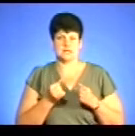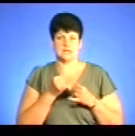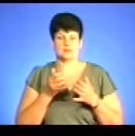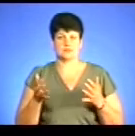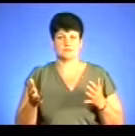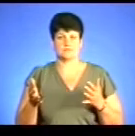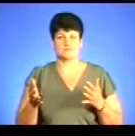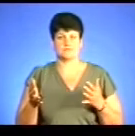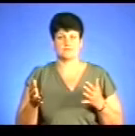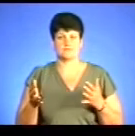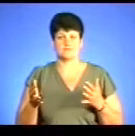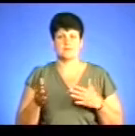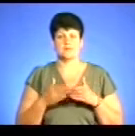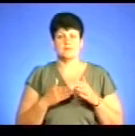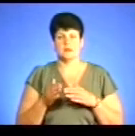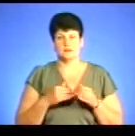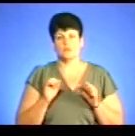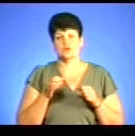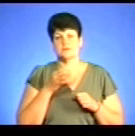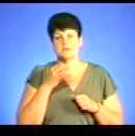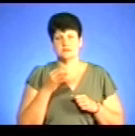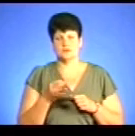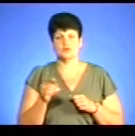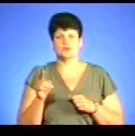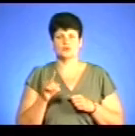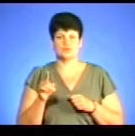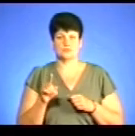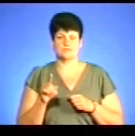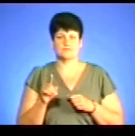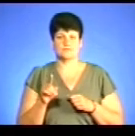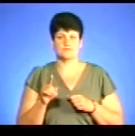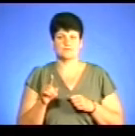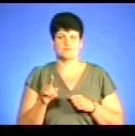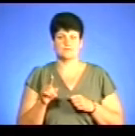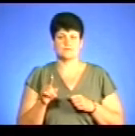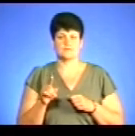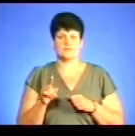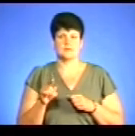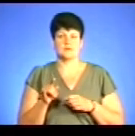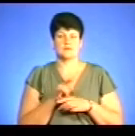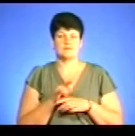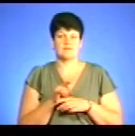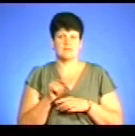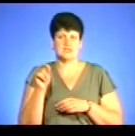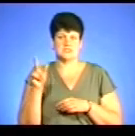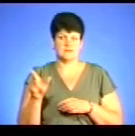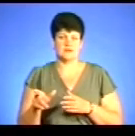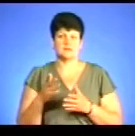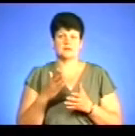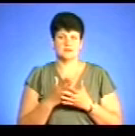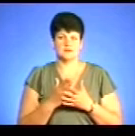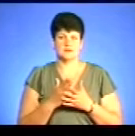Ну, з практики ми можемо сказати, що все ж таки фальсифікат зустрічається в мережі